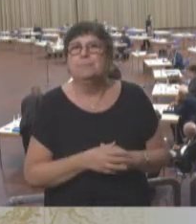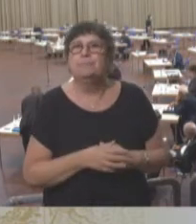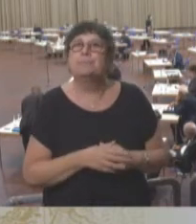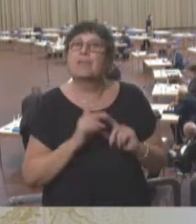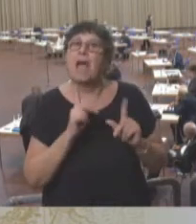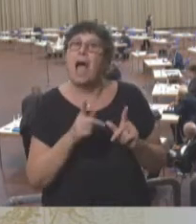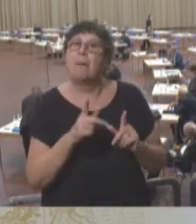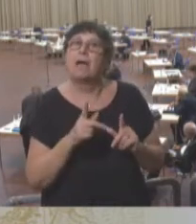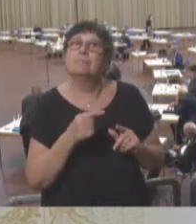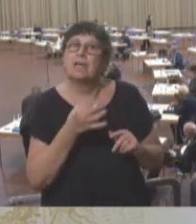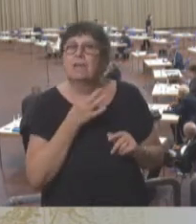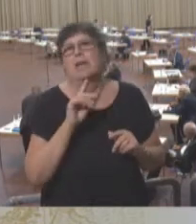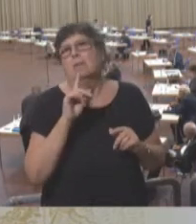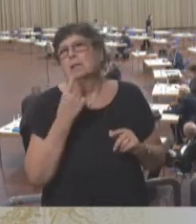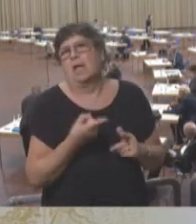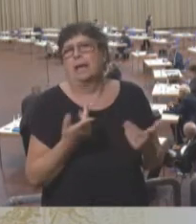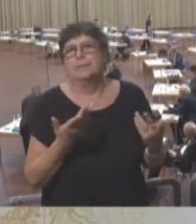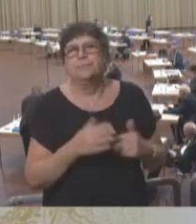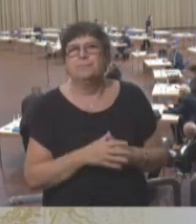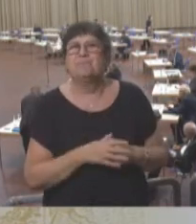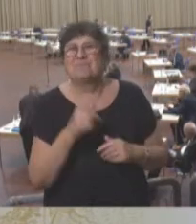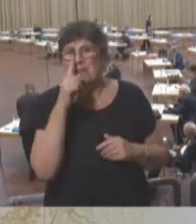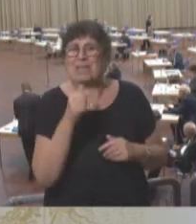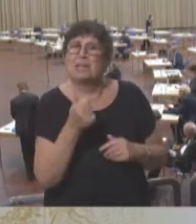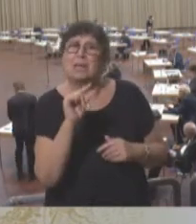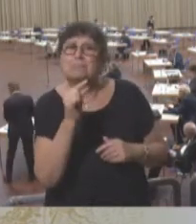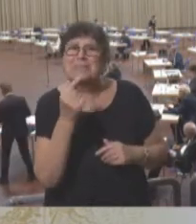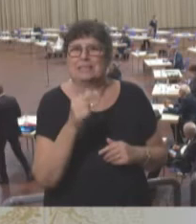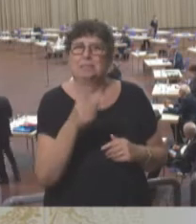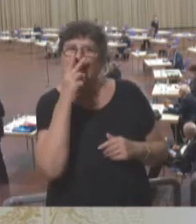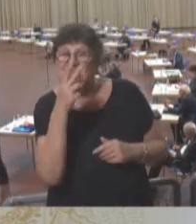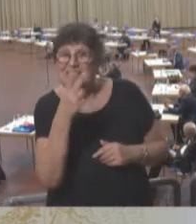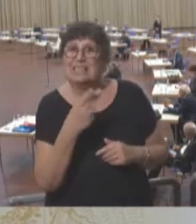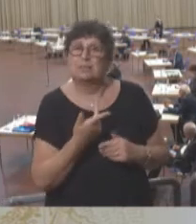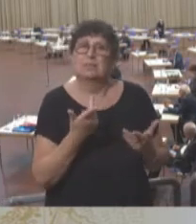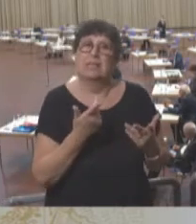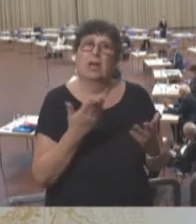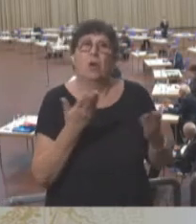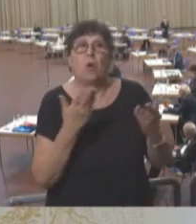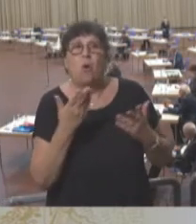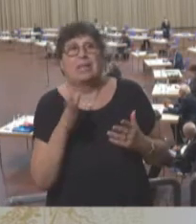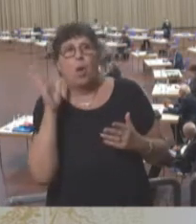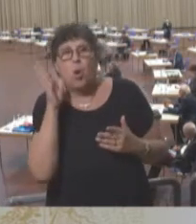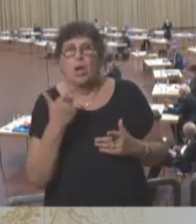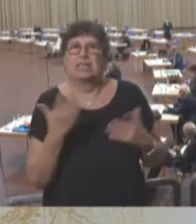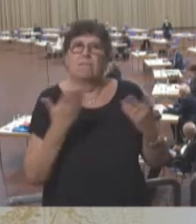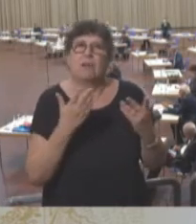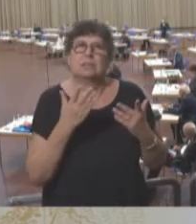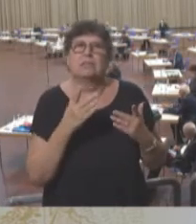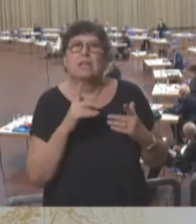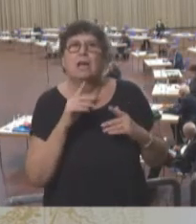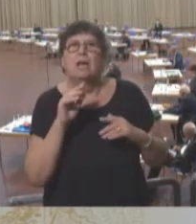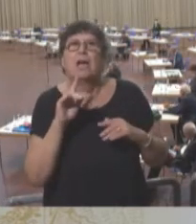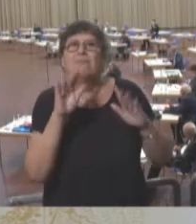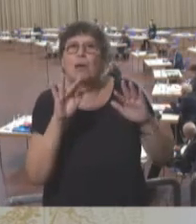Aber wir wollen mal zum Punkt kommen. Und wenn man sich ein bisschen umhört und auch mal ein bisschen hört, was Epidemiologe und Virologe sagen,